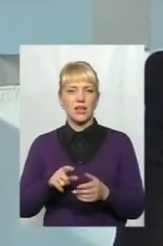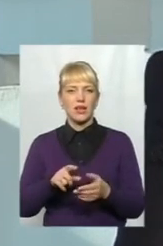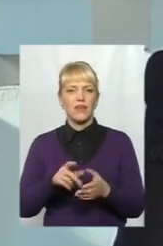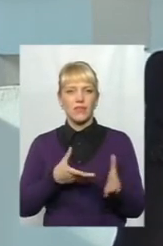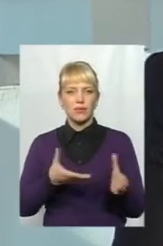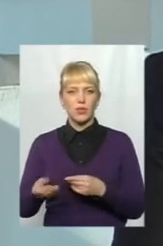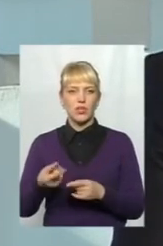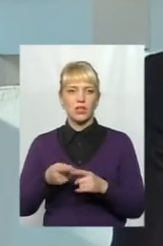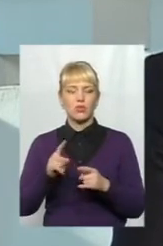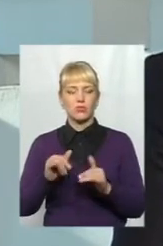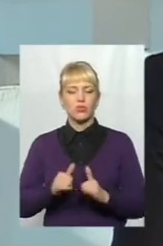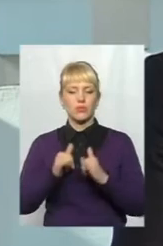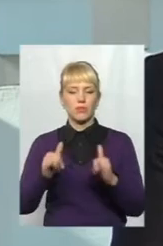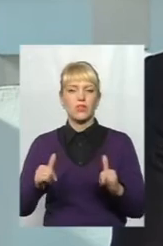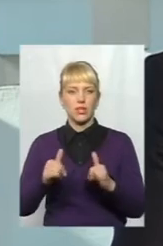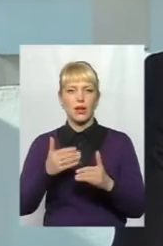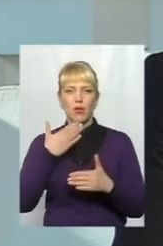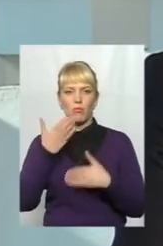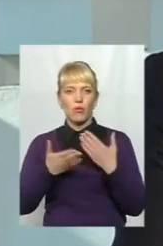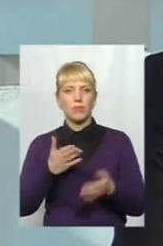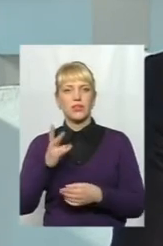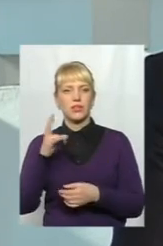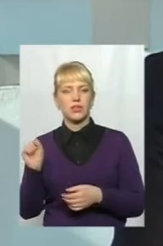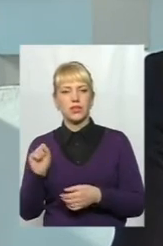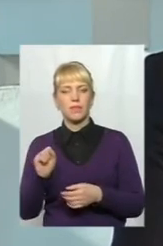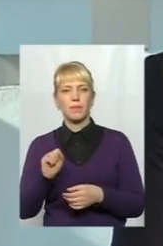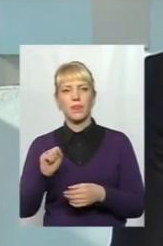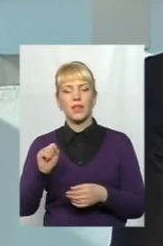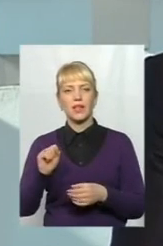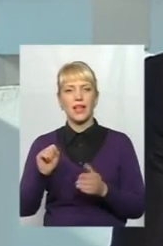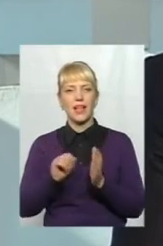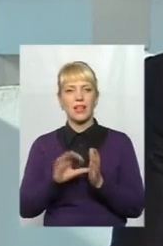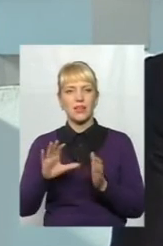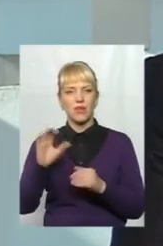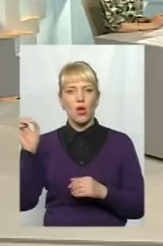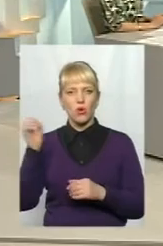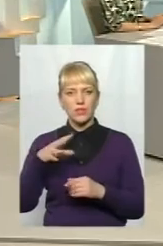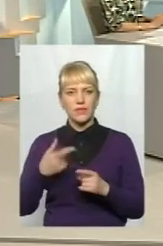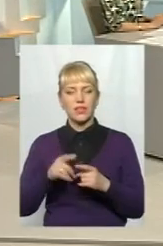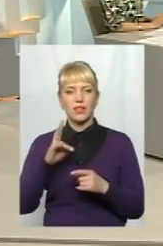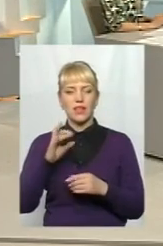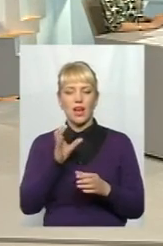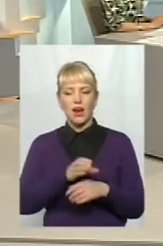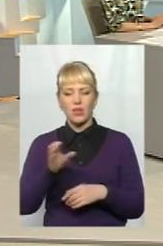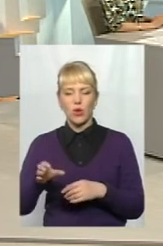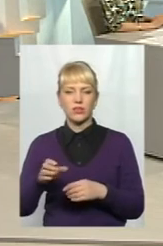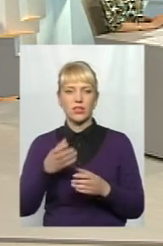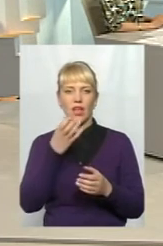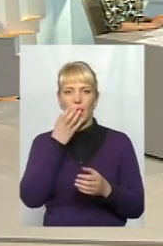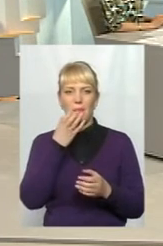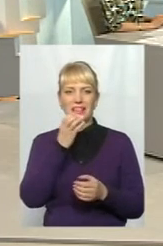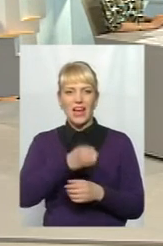тому збільшенні попит на енергоефективне освітлення, якісь радіатори, батареї,